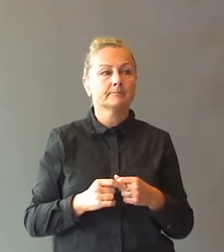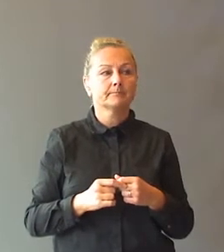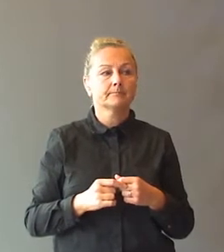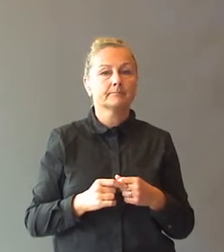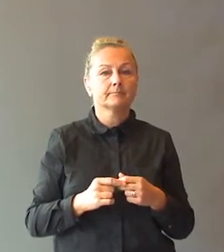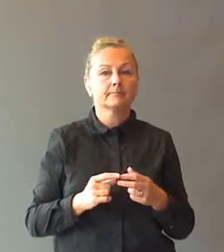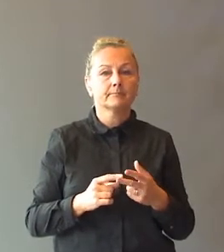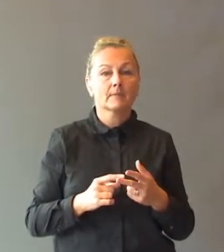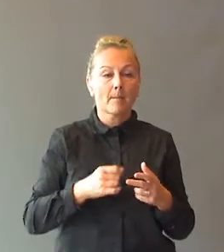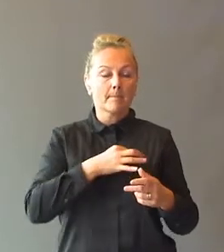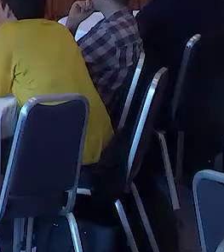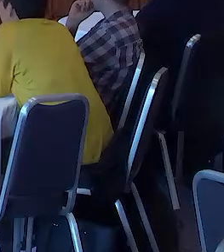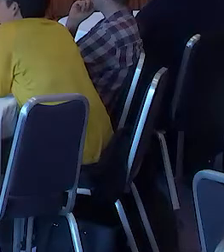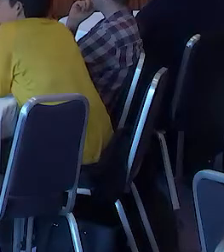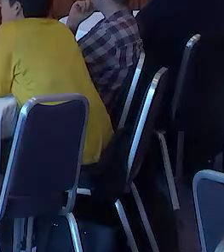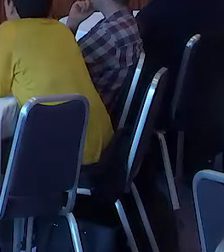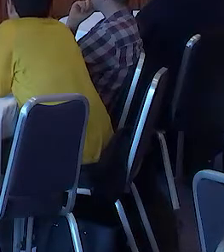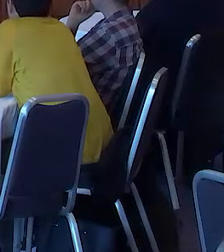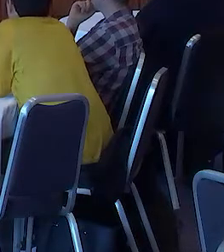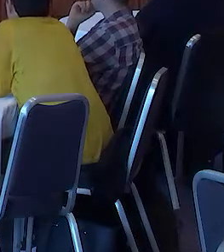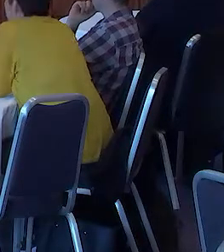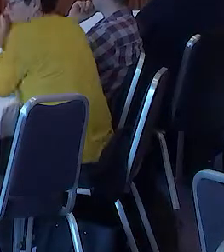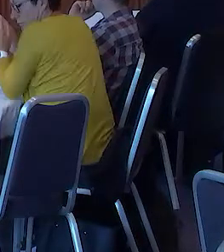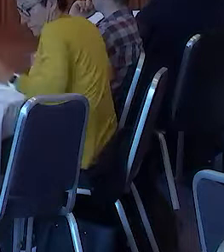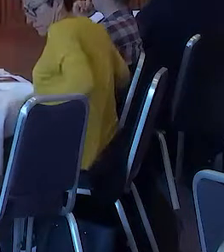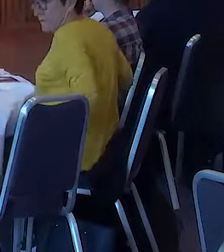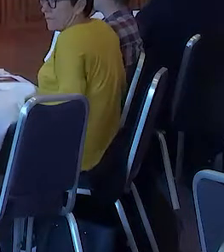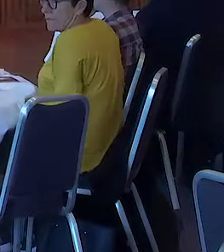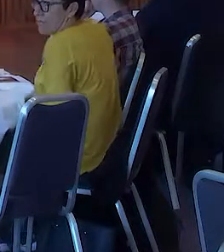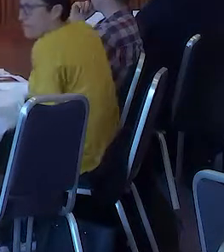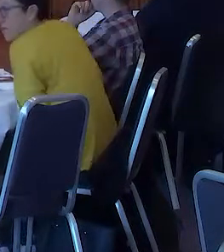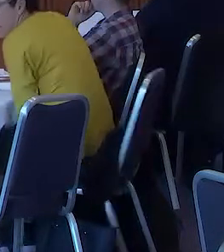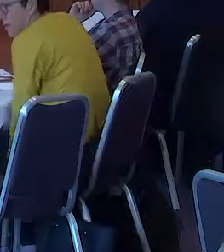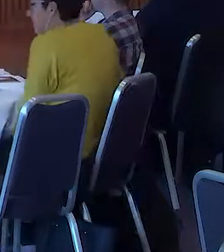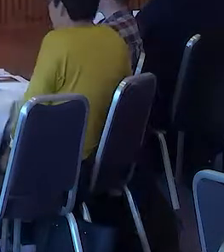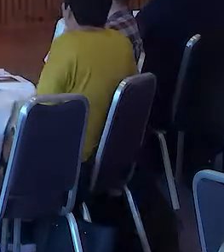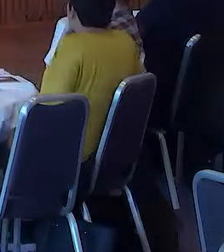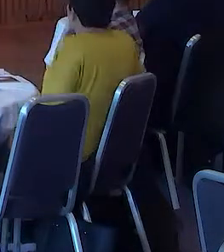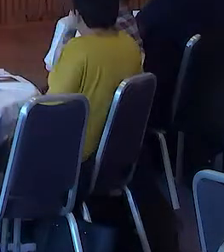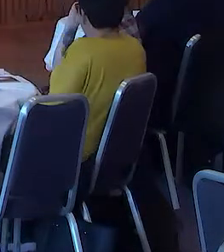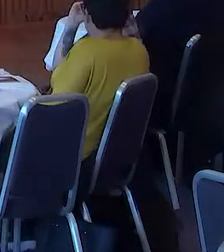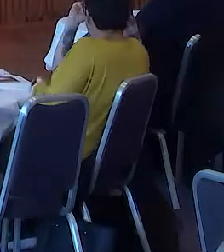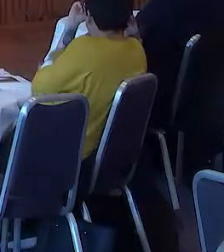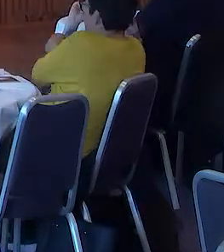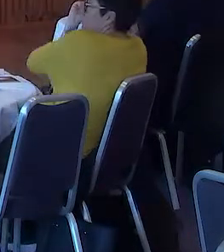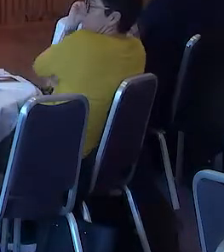Professor Sten Ludvigsen, dekan ved Utdanningsvitenskapelig fakultet Universitetet i Oslo.